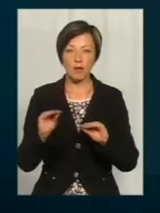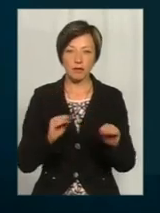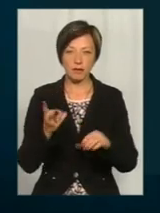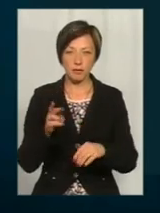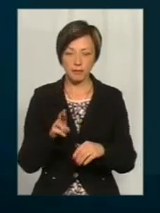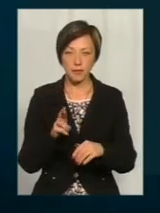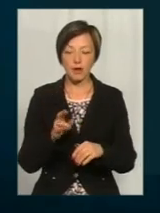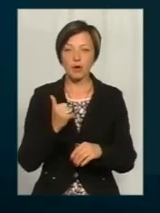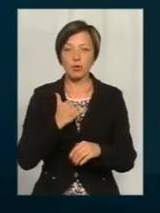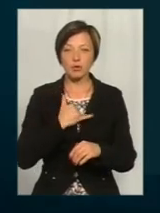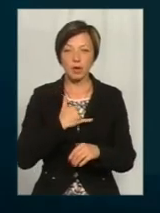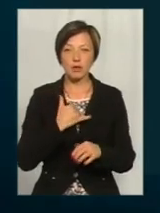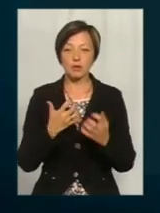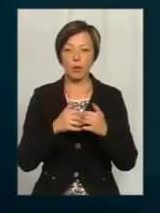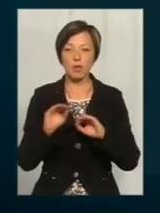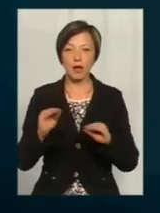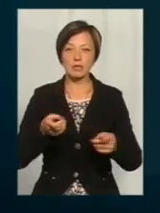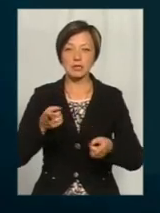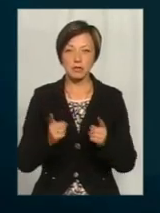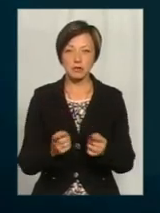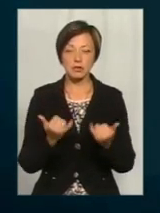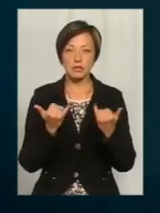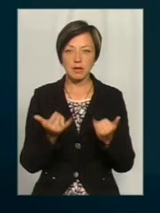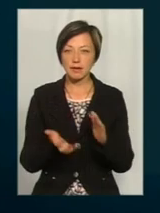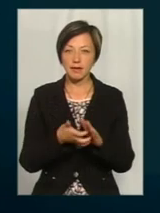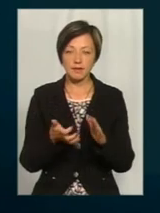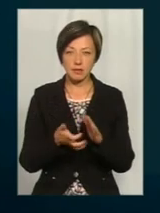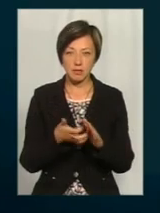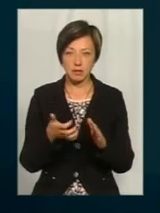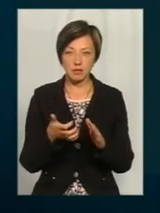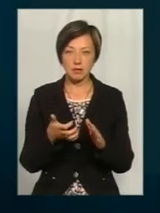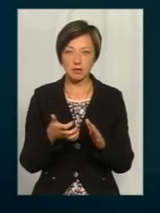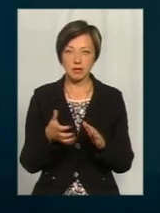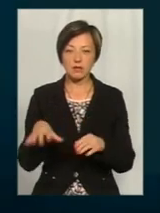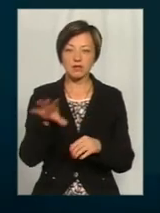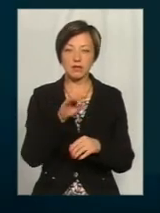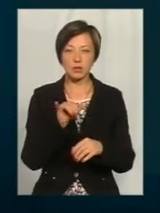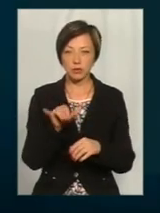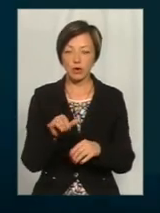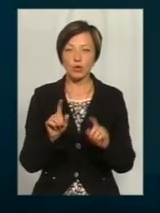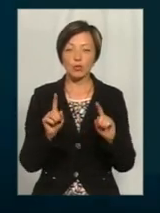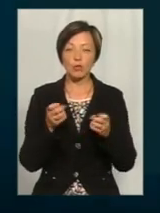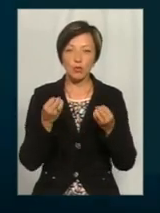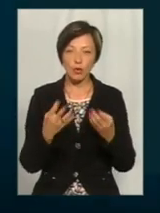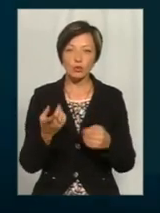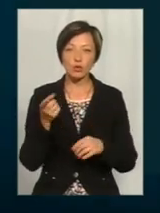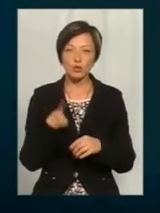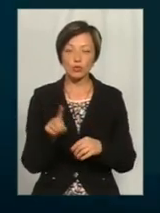в нас обладнання дійсно зараз дефіцит, його дефіцит у всіх. Просто тому, що